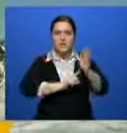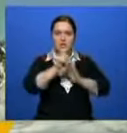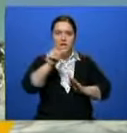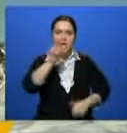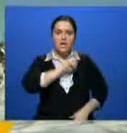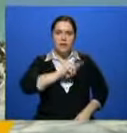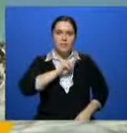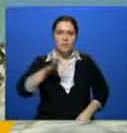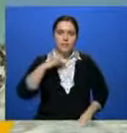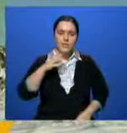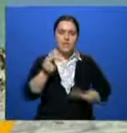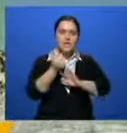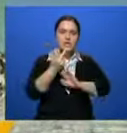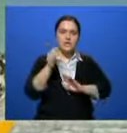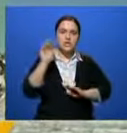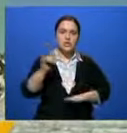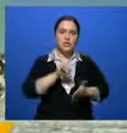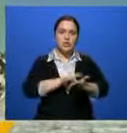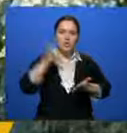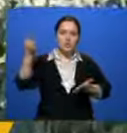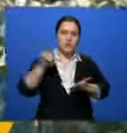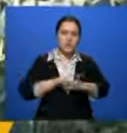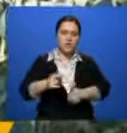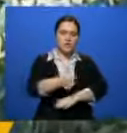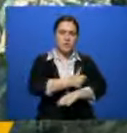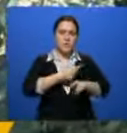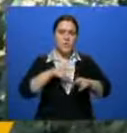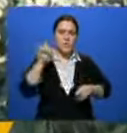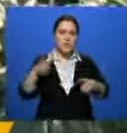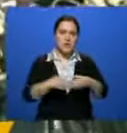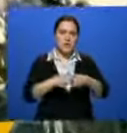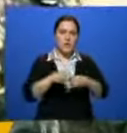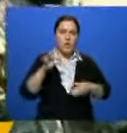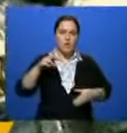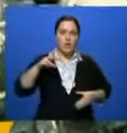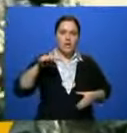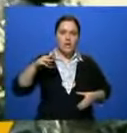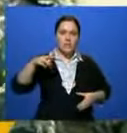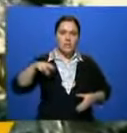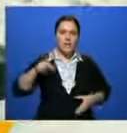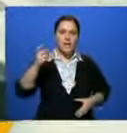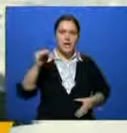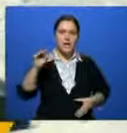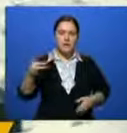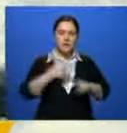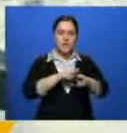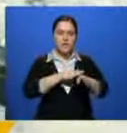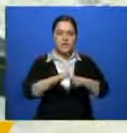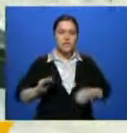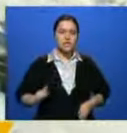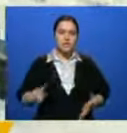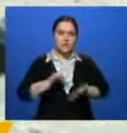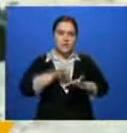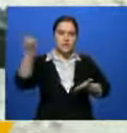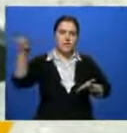эксплуатации воздушное судно имело более 13 тысяч летных часов. Напомню, что самолет компании «Олимп Эйр», которая осуществляет частные перевозки,